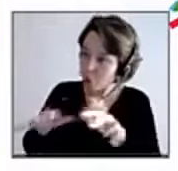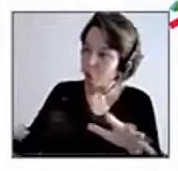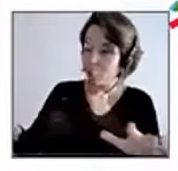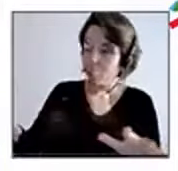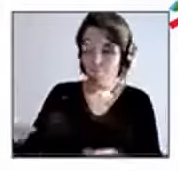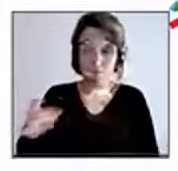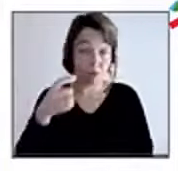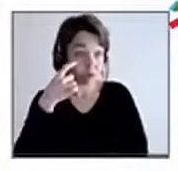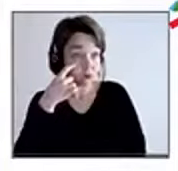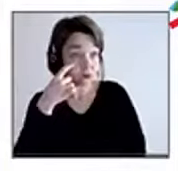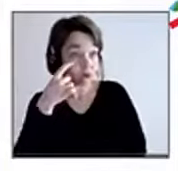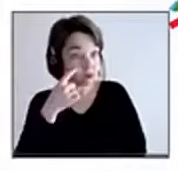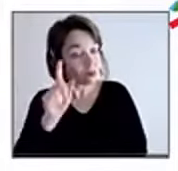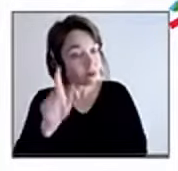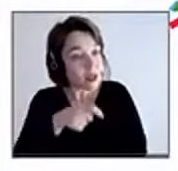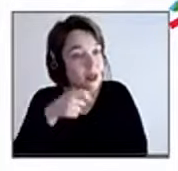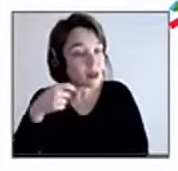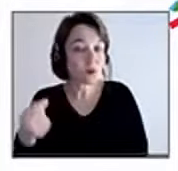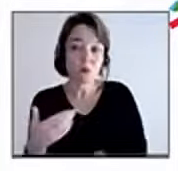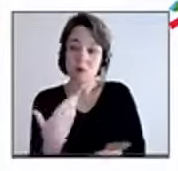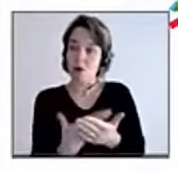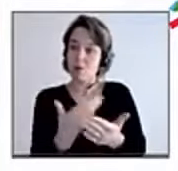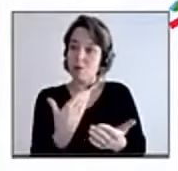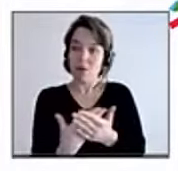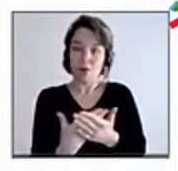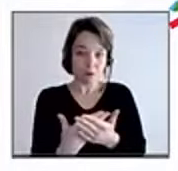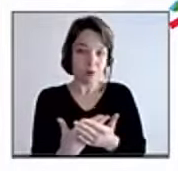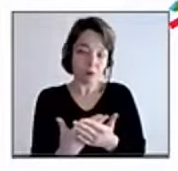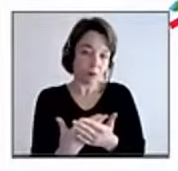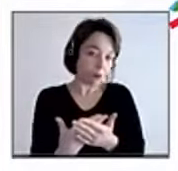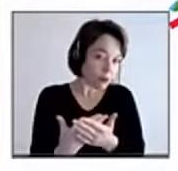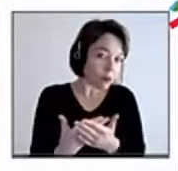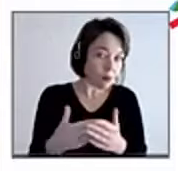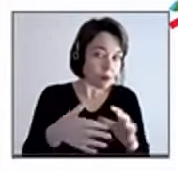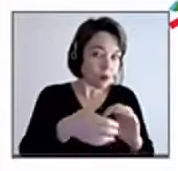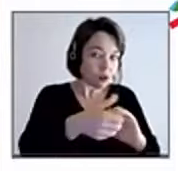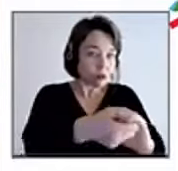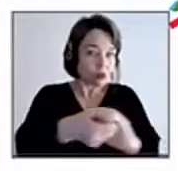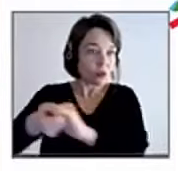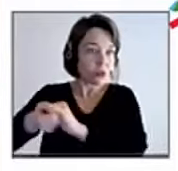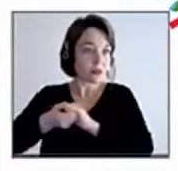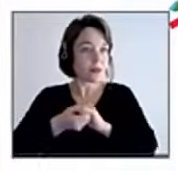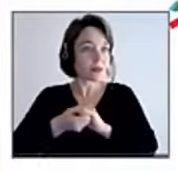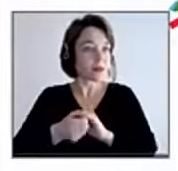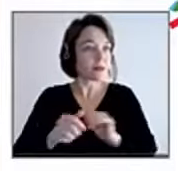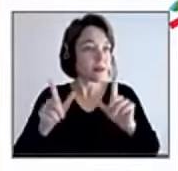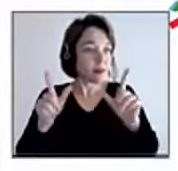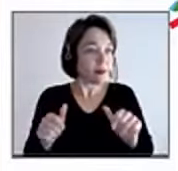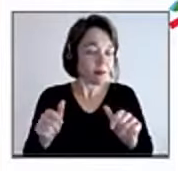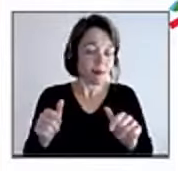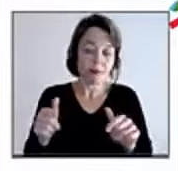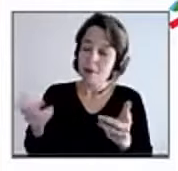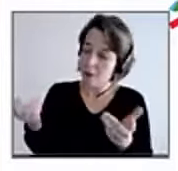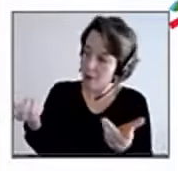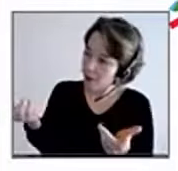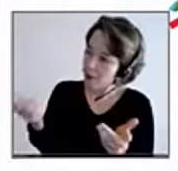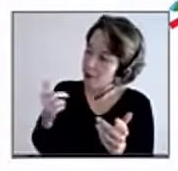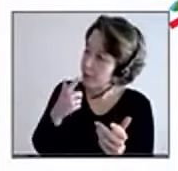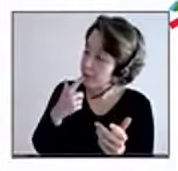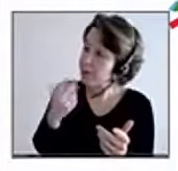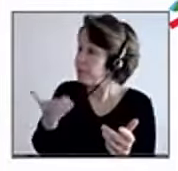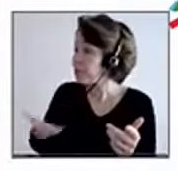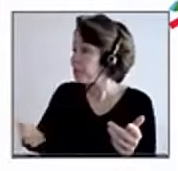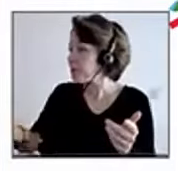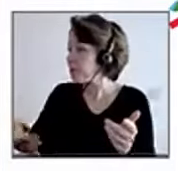grande solidarité, bien sûr. Qu'est-ce qu'on peut faire de plus ? Qu'est-ce que, notamment, vous pouvez dire à ceux qui nous écoutent, aux référents handicap